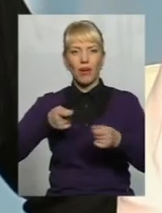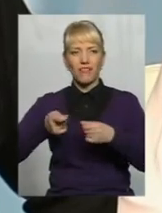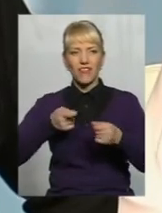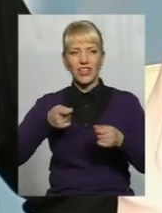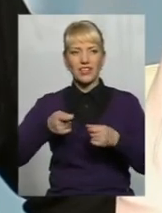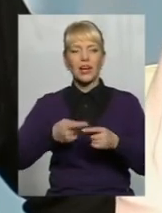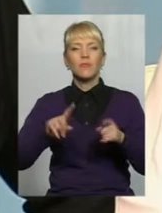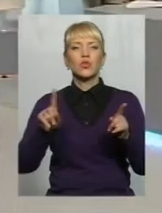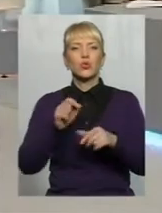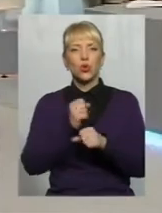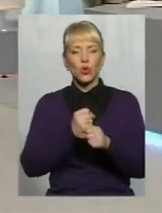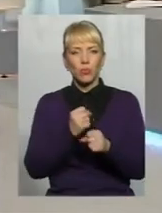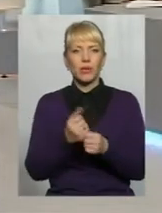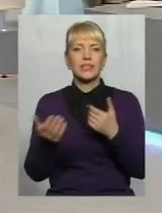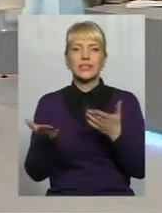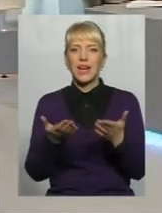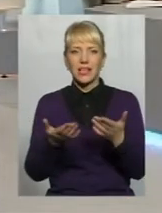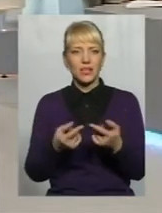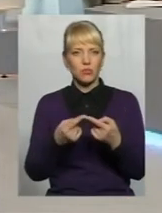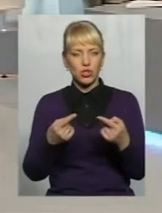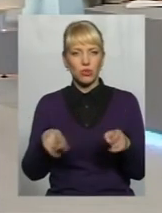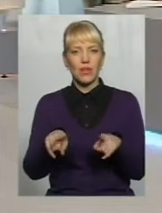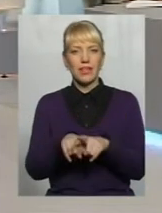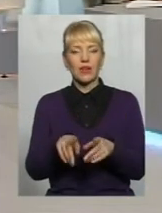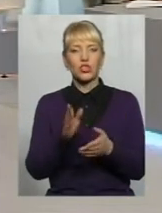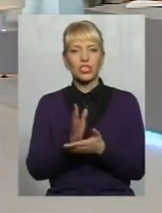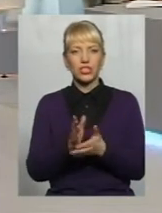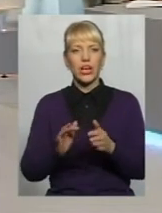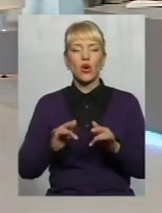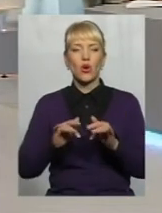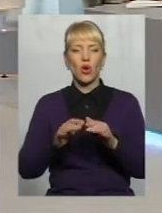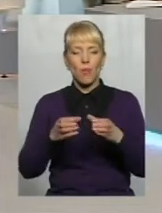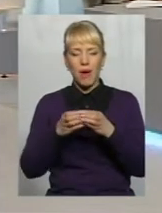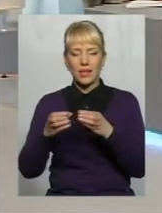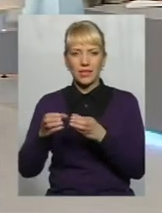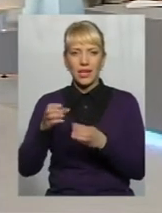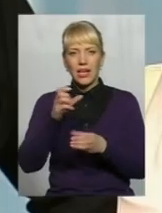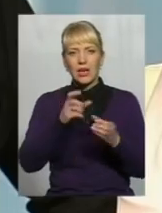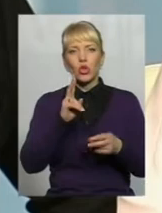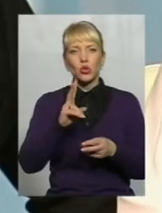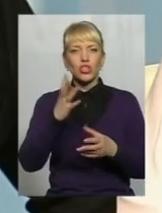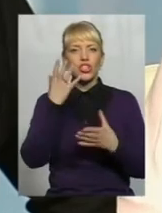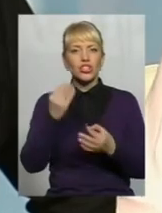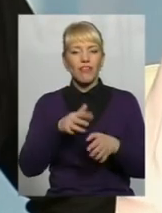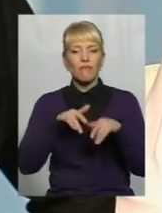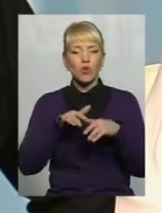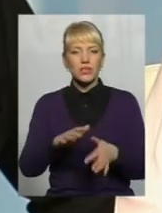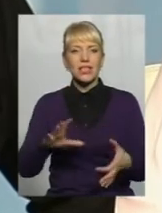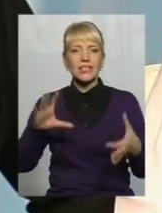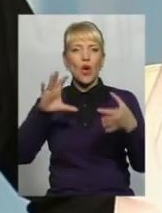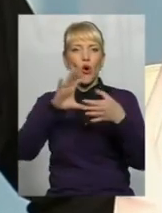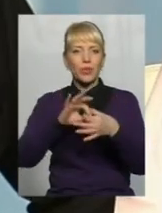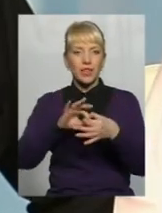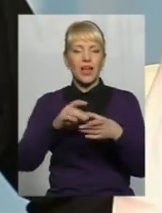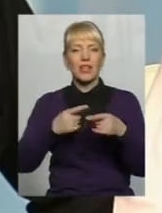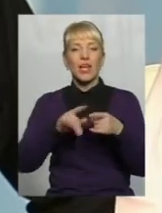яким чином А також є ті громади, які в процесі об'єднання, в процесі ініціативи Для того, щоб їх зарядити